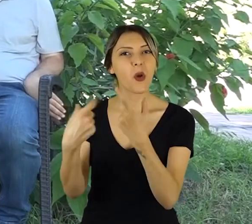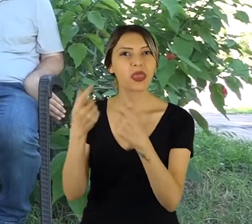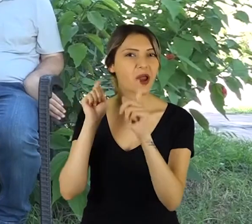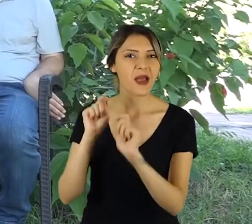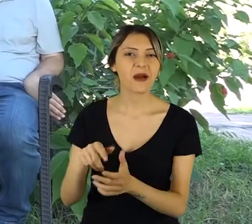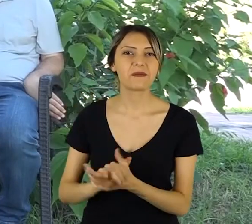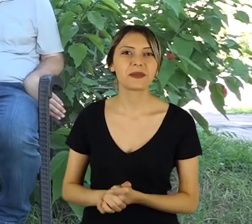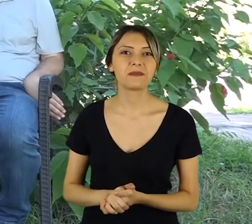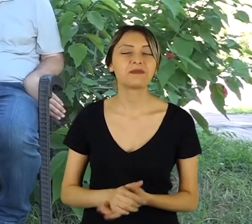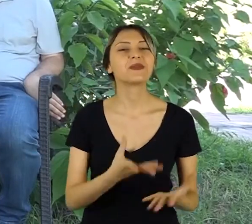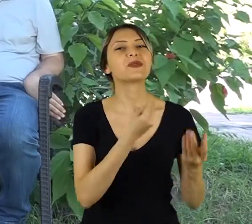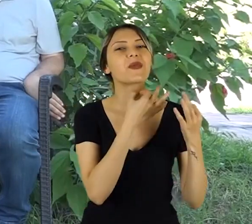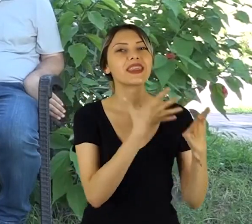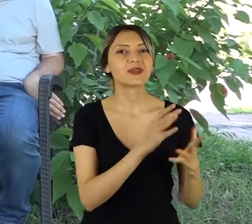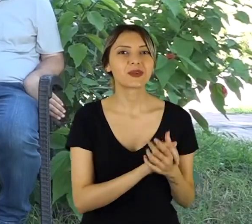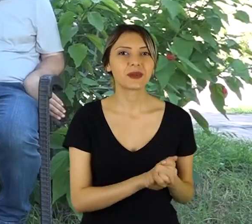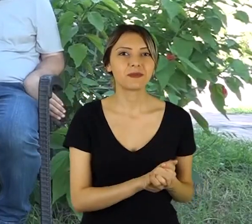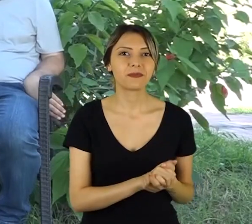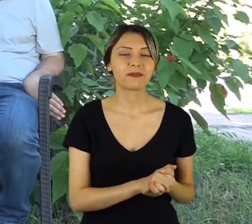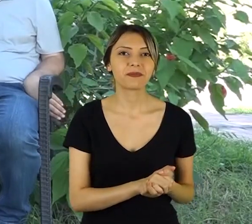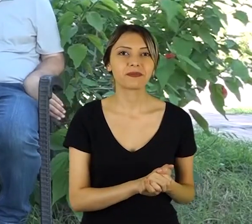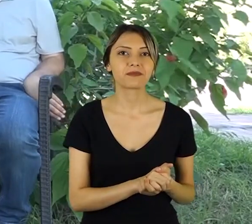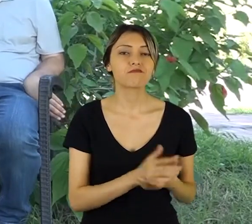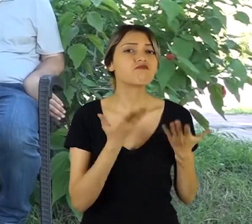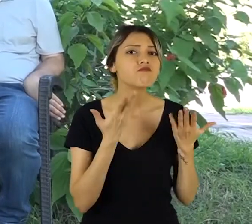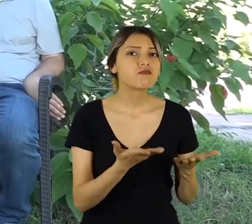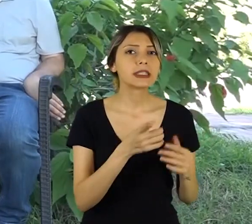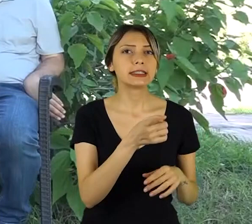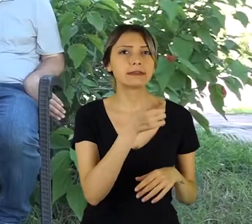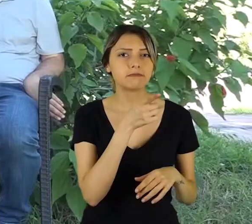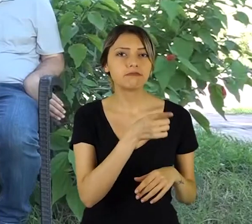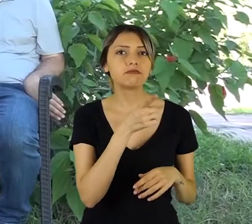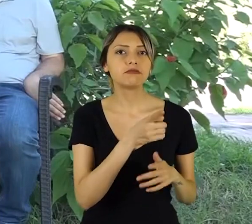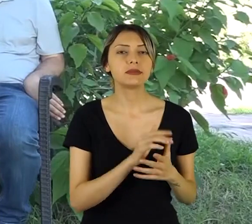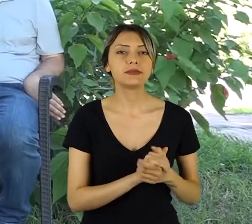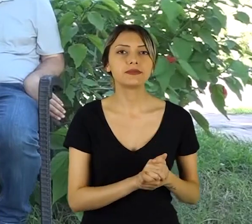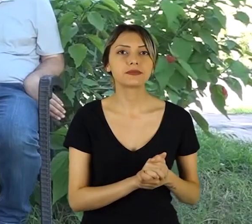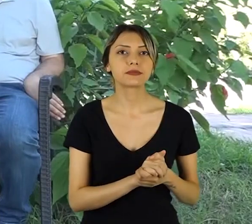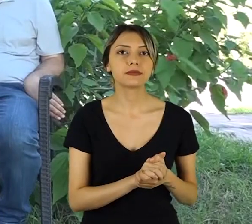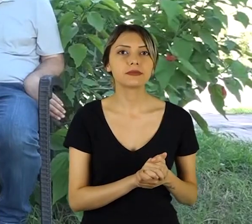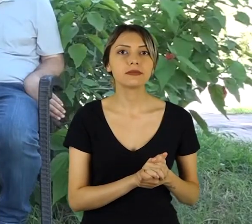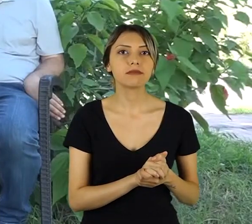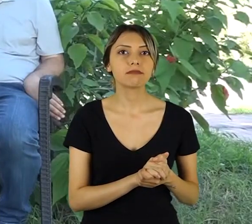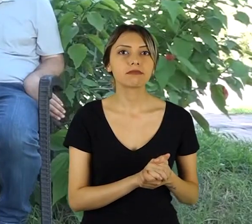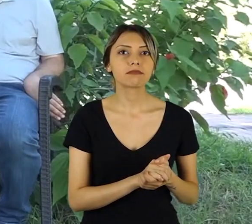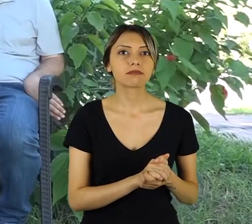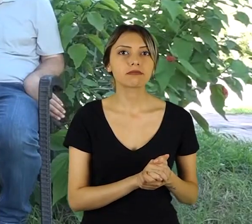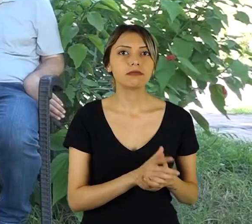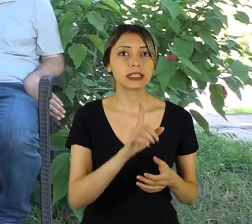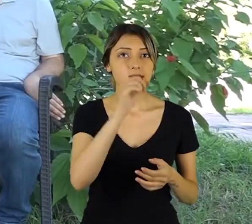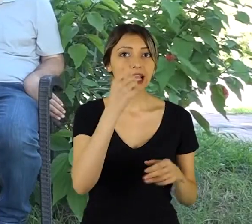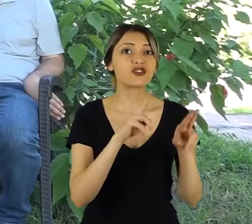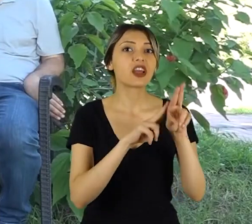Peki teşekkür ediyorum. Ama siz sadece bir